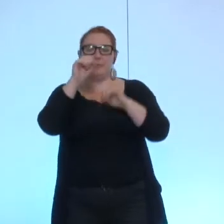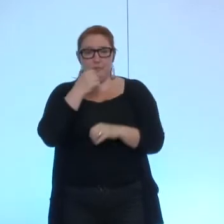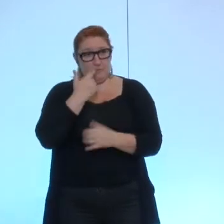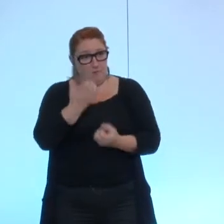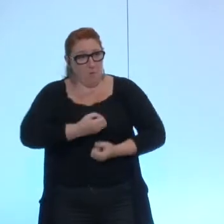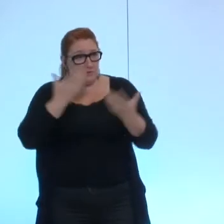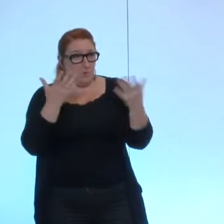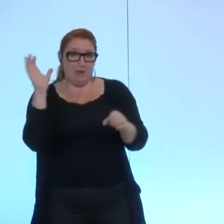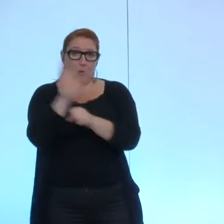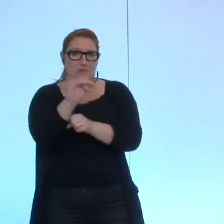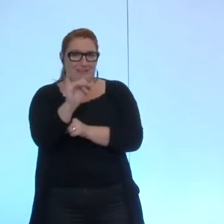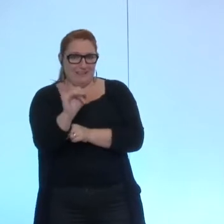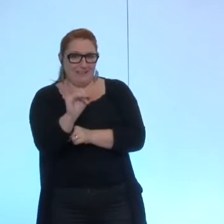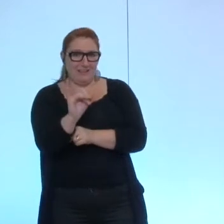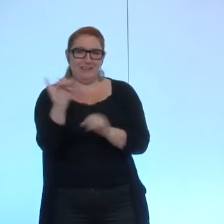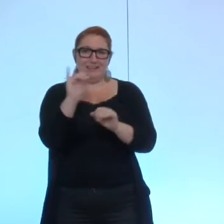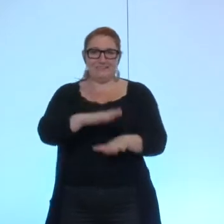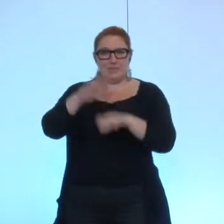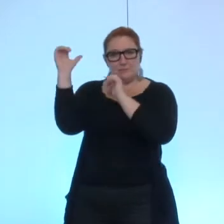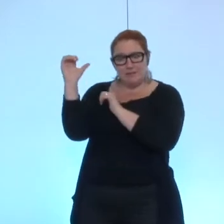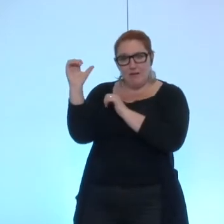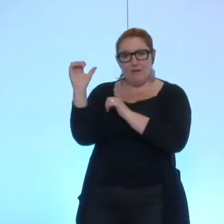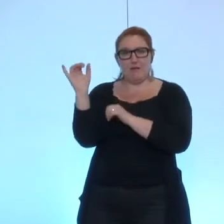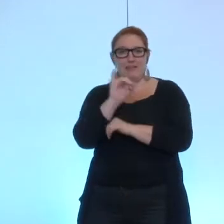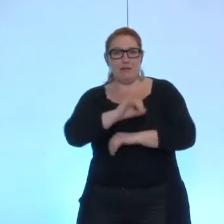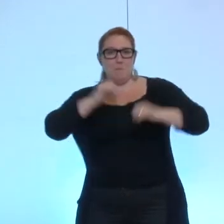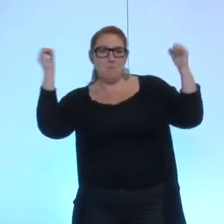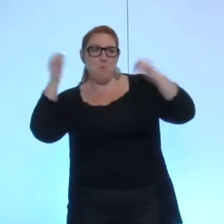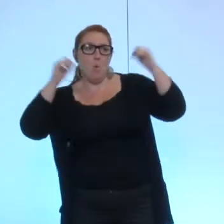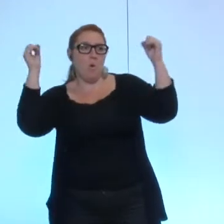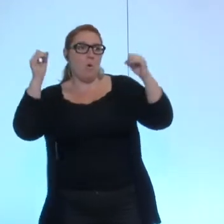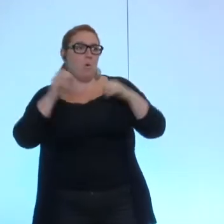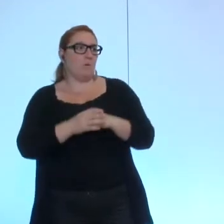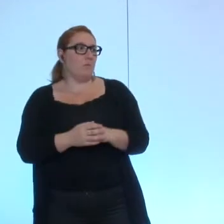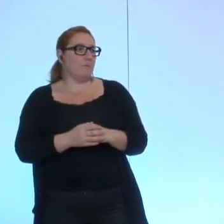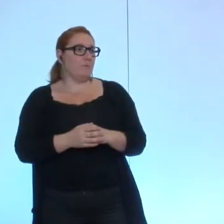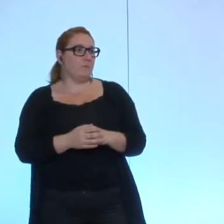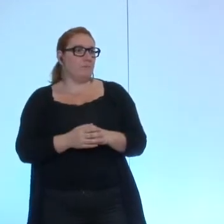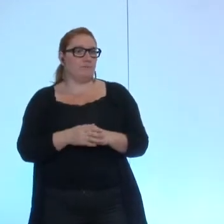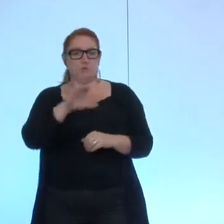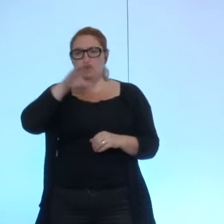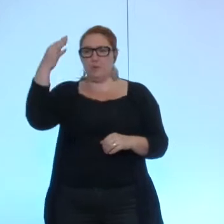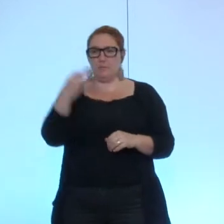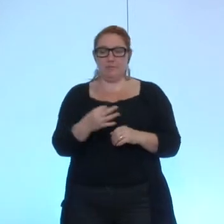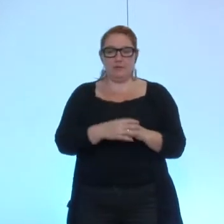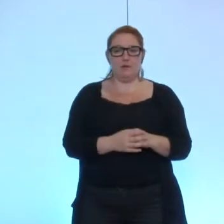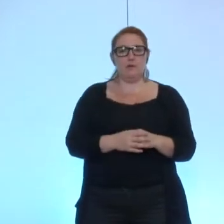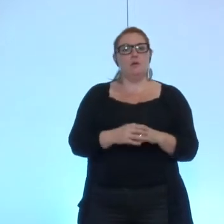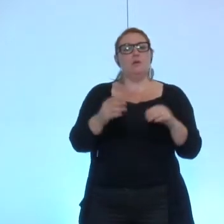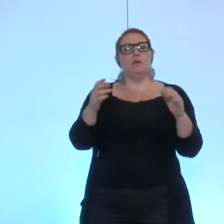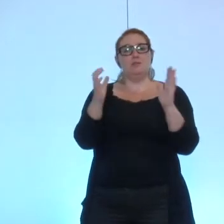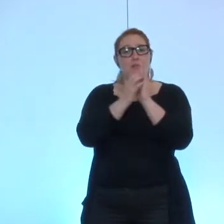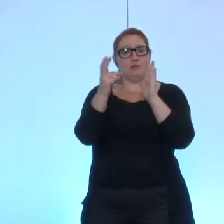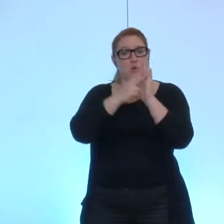qui est contre qui s'abstient qui est pour unanimité cette délibération est